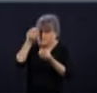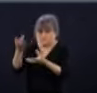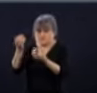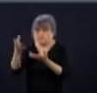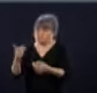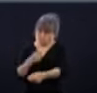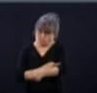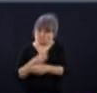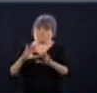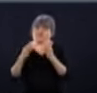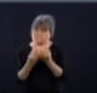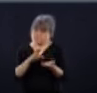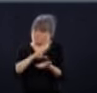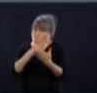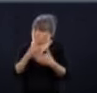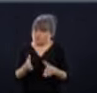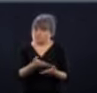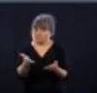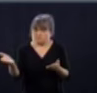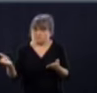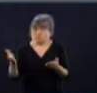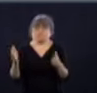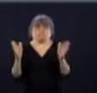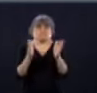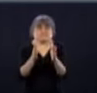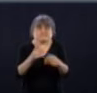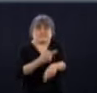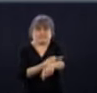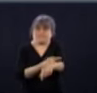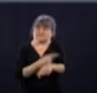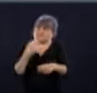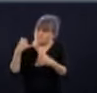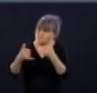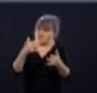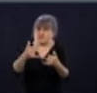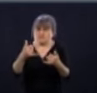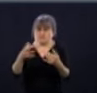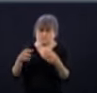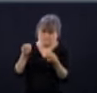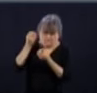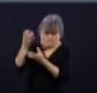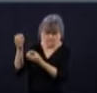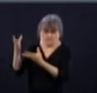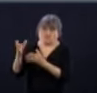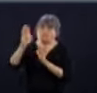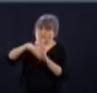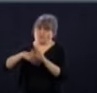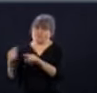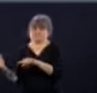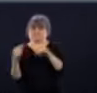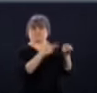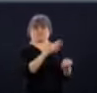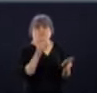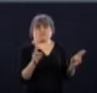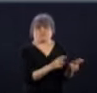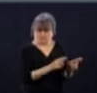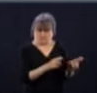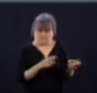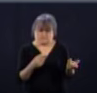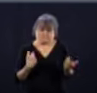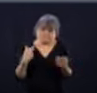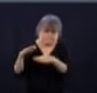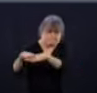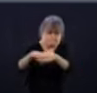pour vous répondre. Et moi, j'invite la population. Il va y avoir d'ailleurs des communications plus soutenues